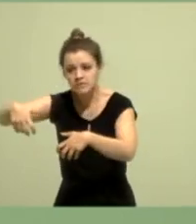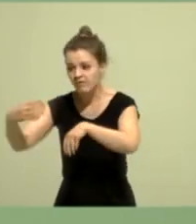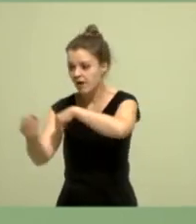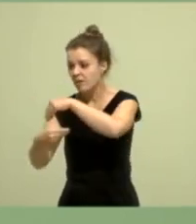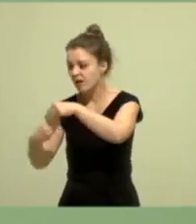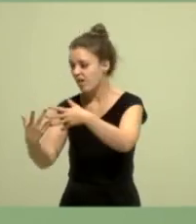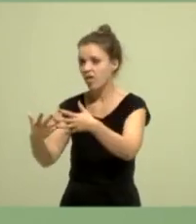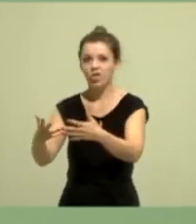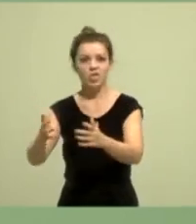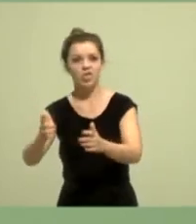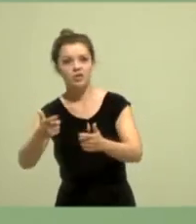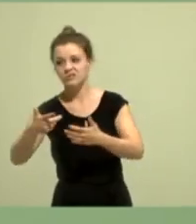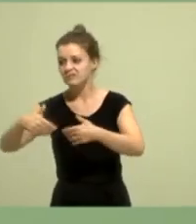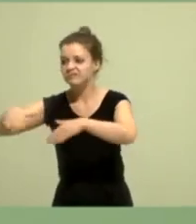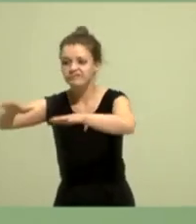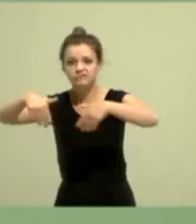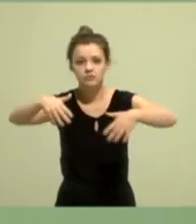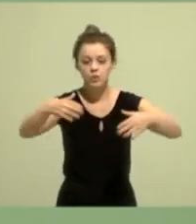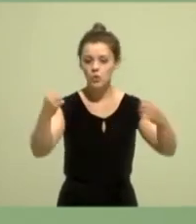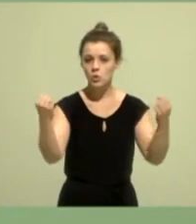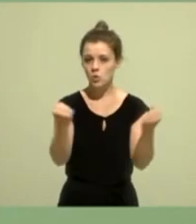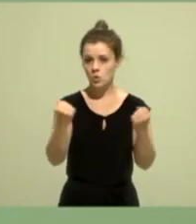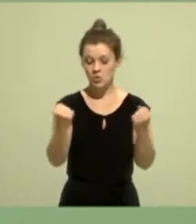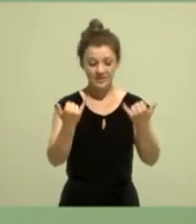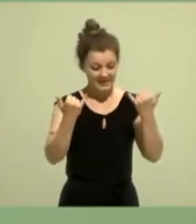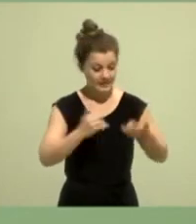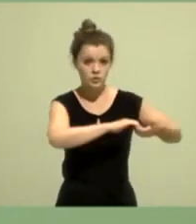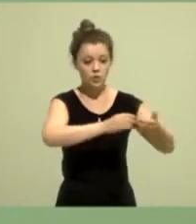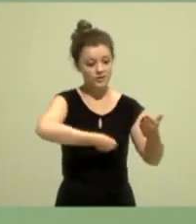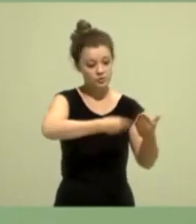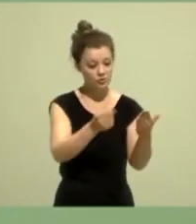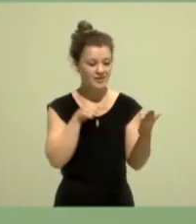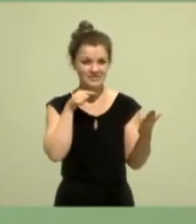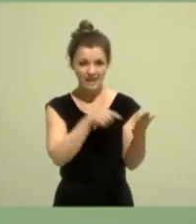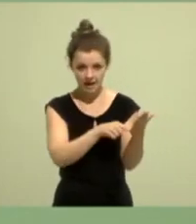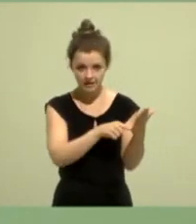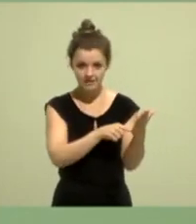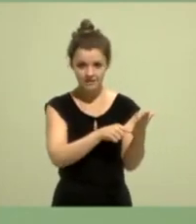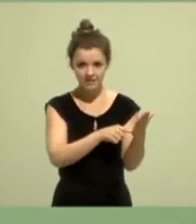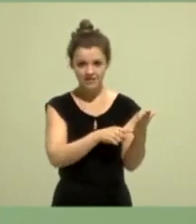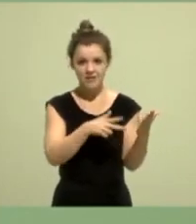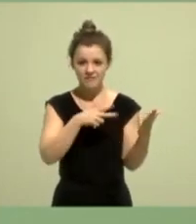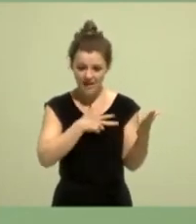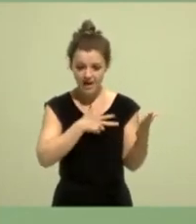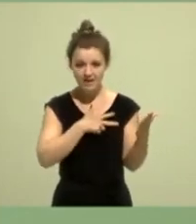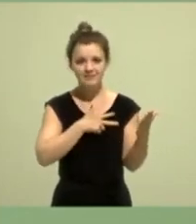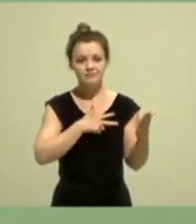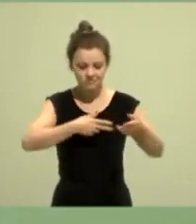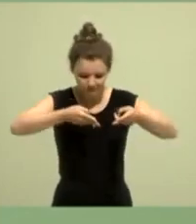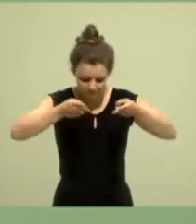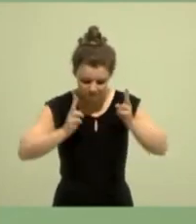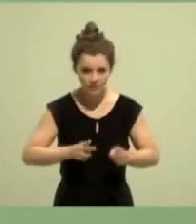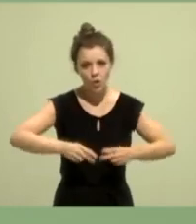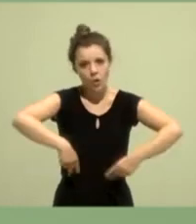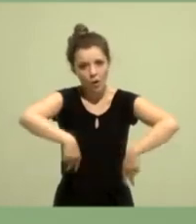Koalitionsvertrag, mit dem Eintritt der Grünen in die Regierung, beginnt das endgültige Ende des Braunkohletagebauabbaus in Nordrhein